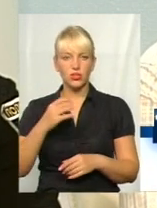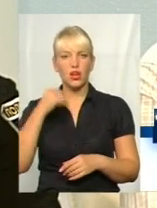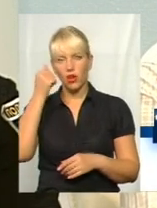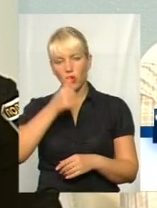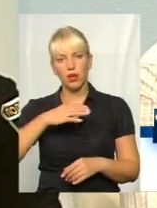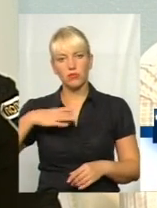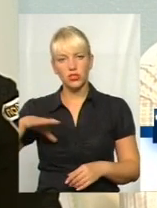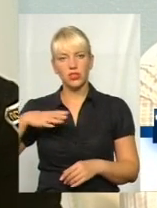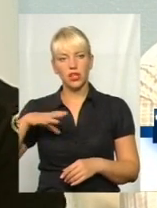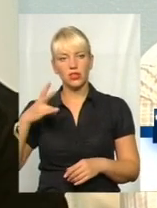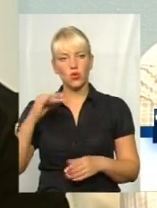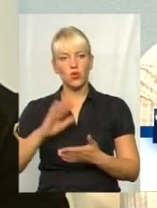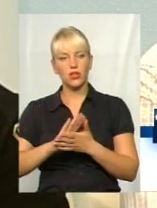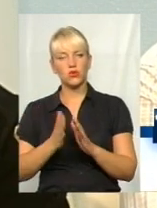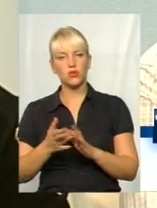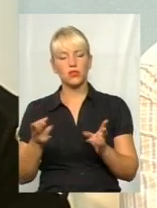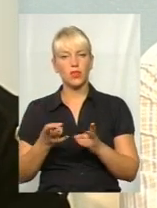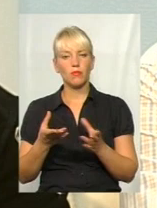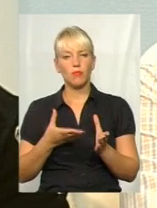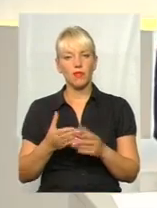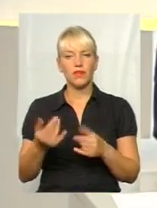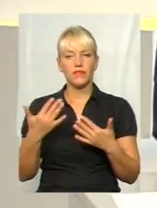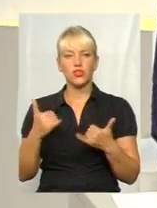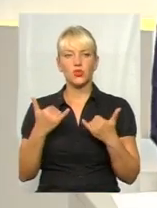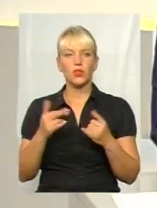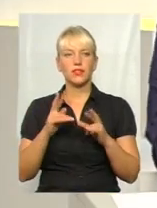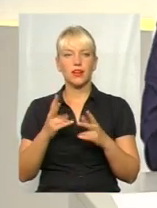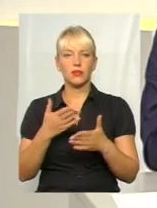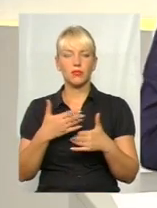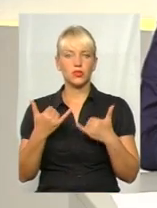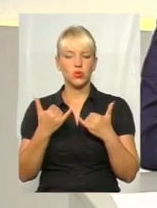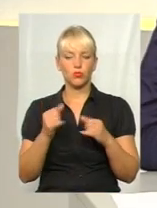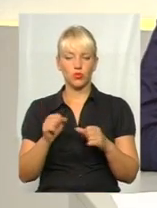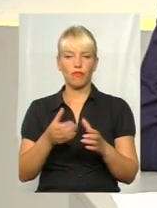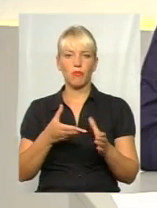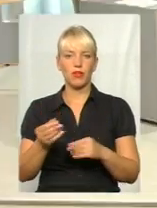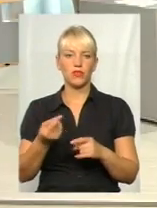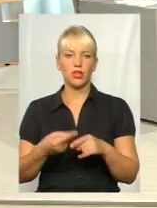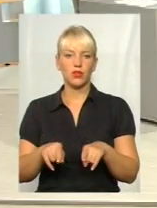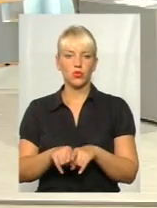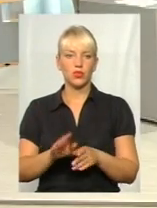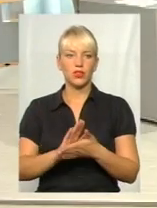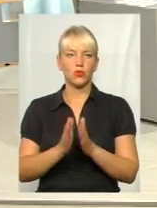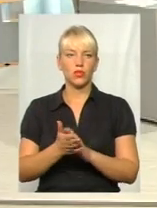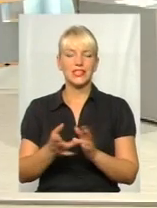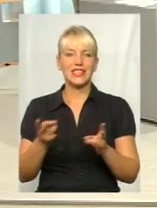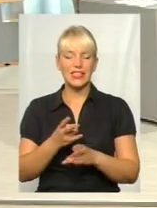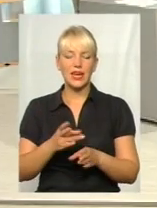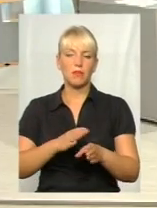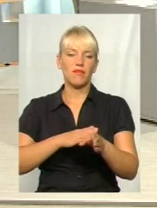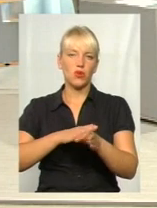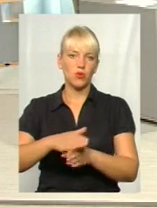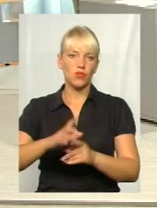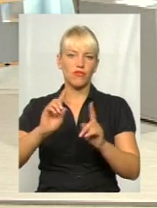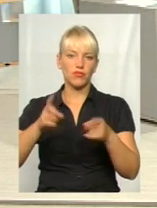розумієте? А на ситуацію потрібно впливати сьогодні. Як ми сьогодні можемо вплинути на ці ситуації? Потрібно виконувати вимоги правил дорожнього